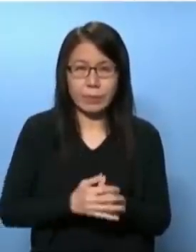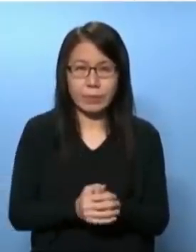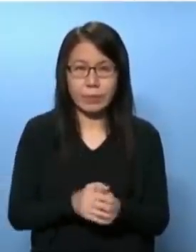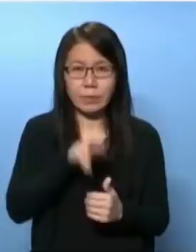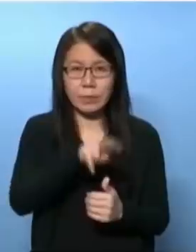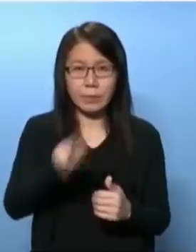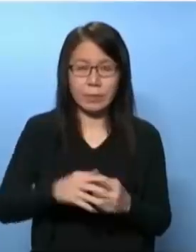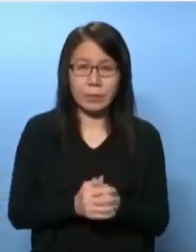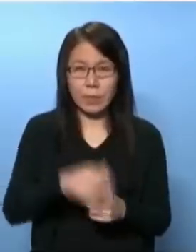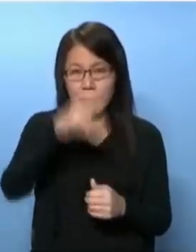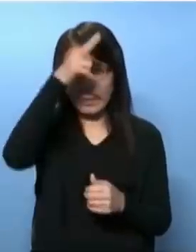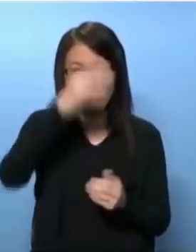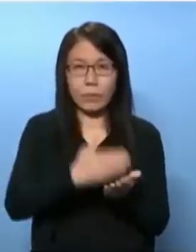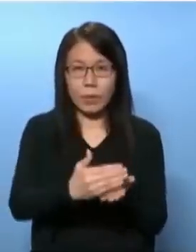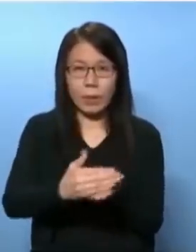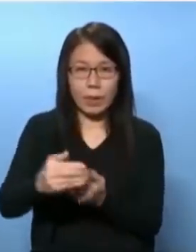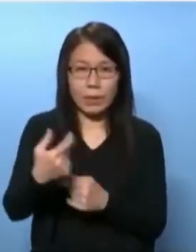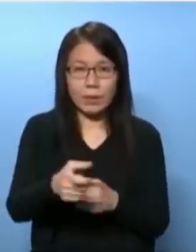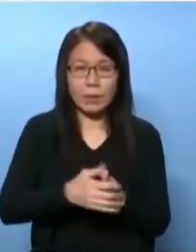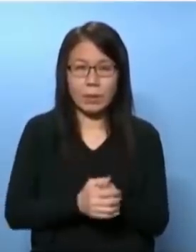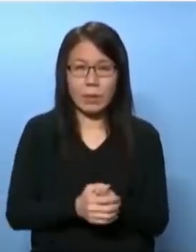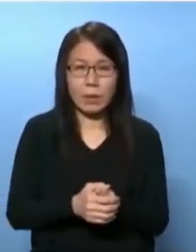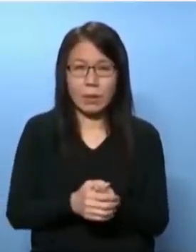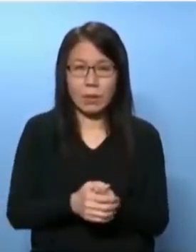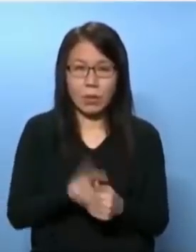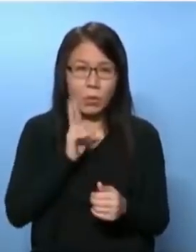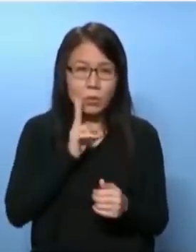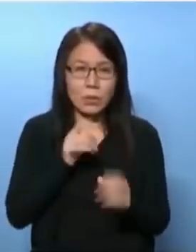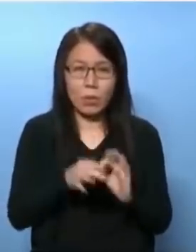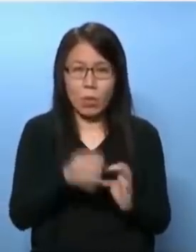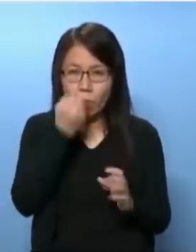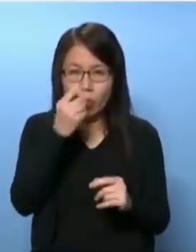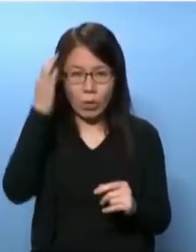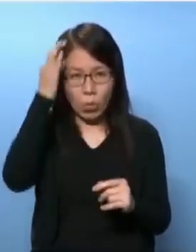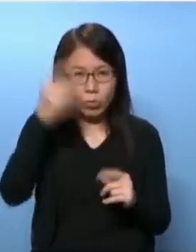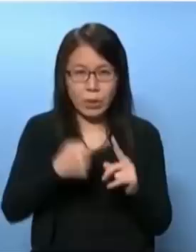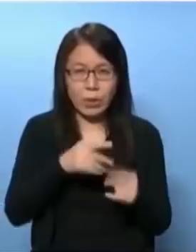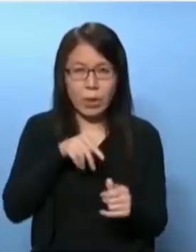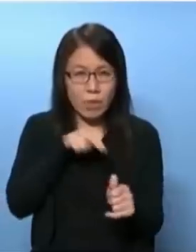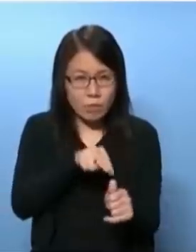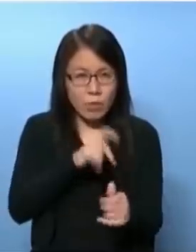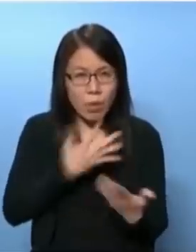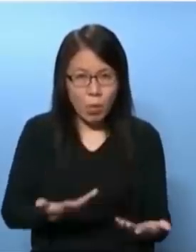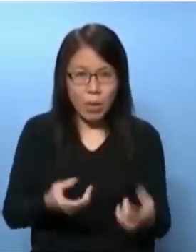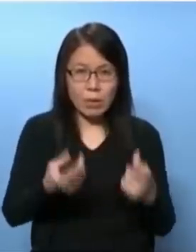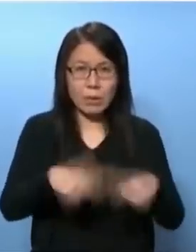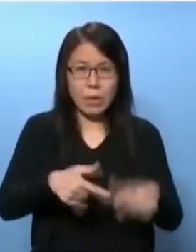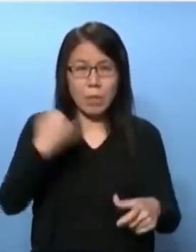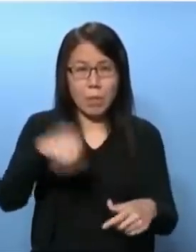我们见到政府派些钱出来有没有理到我们那些穷人呢你千万不要失业啊